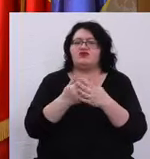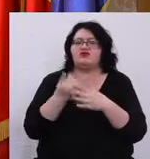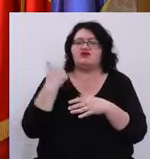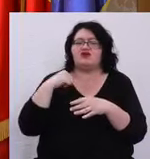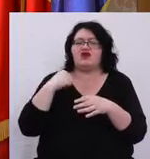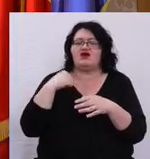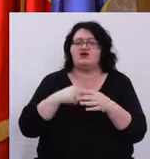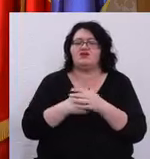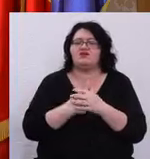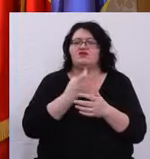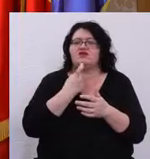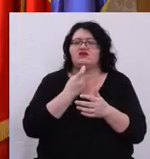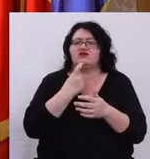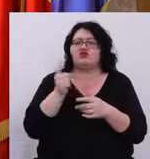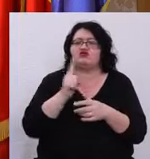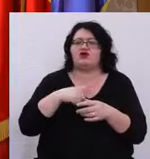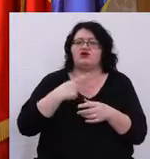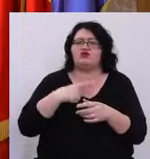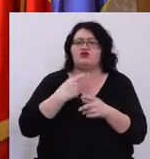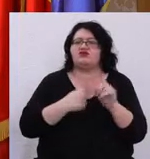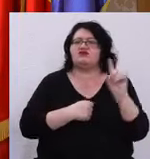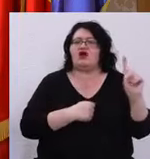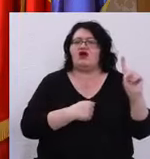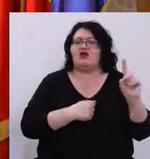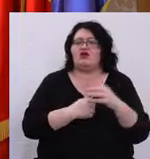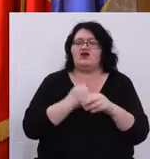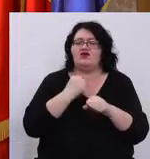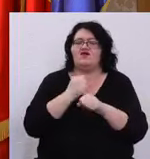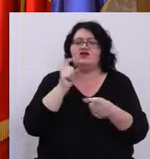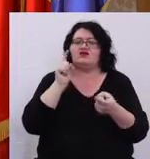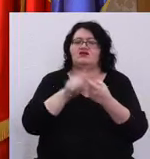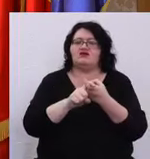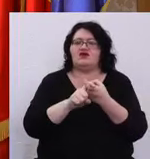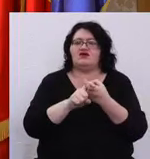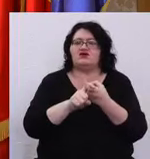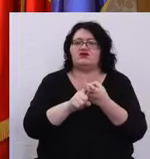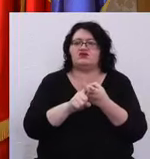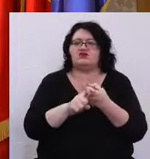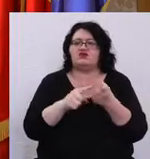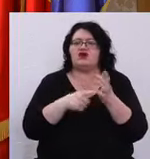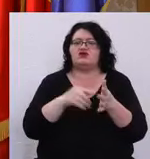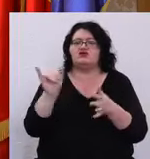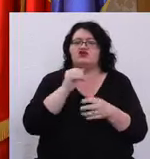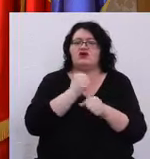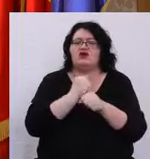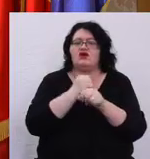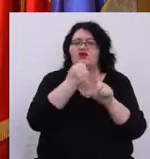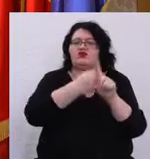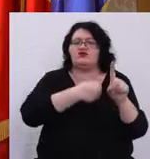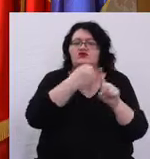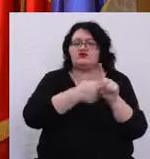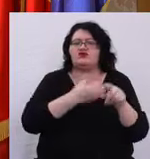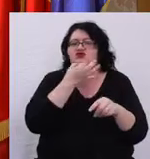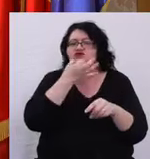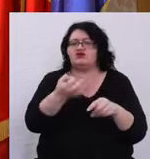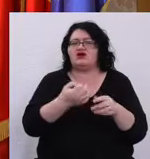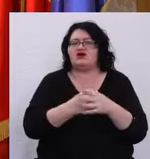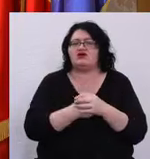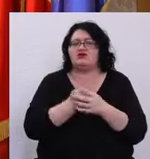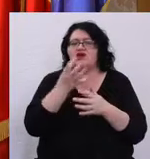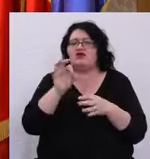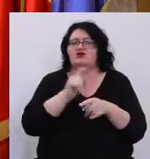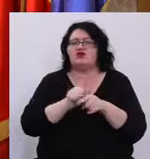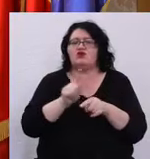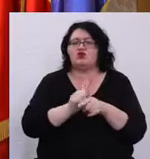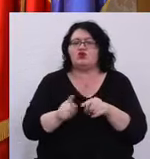ieri Că Timișoara nu este a lor Făcând referire la cei care au protestat Și spuneați pe de altă